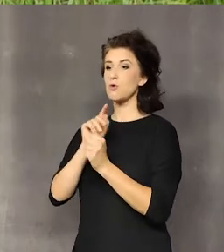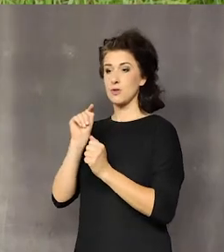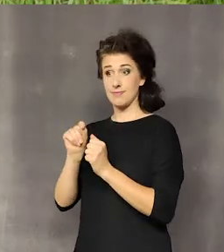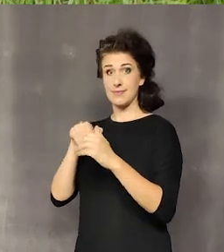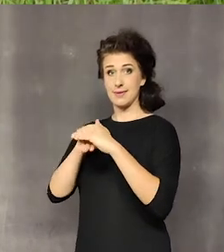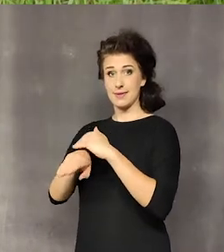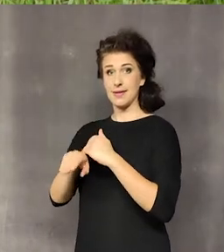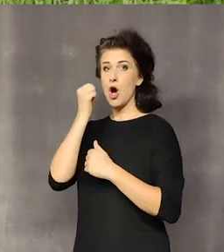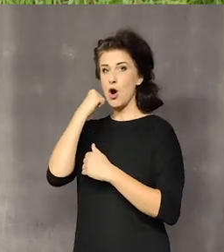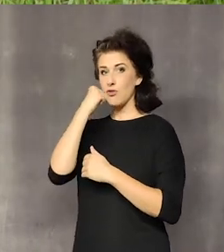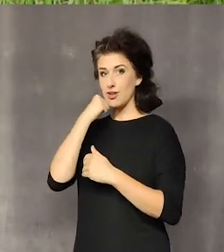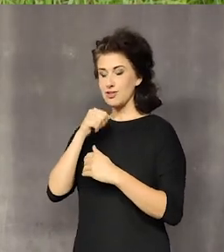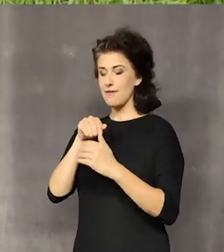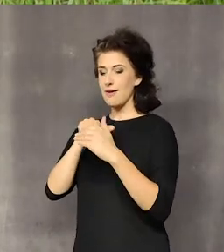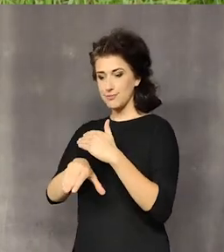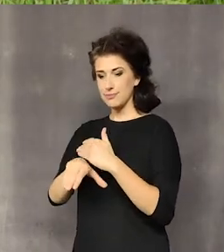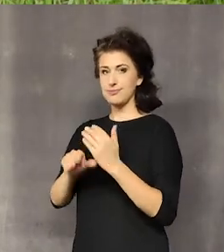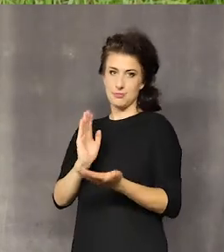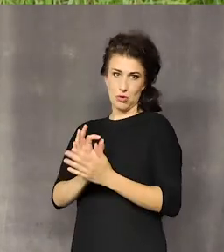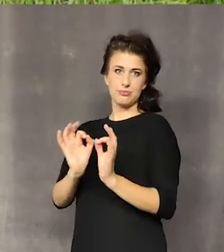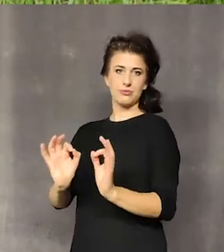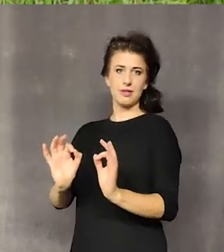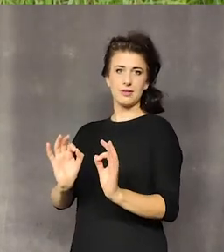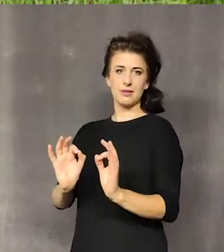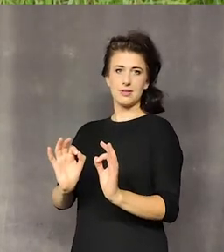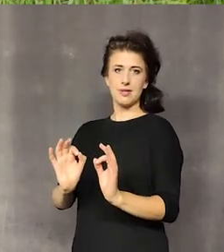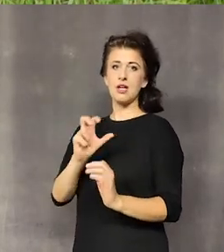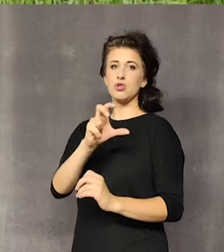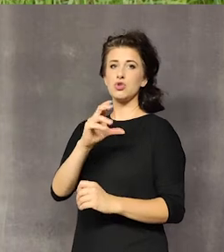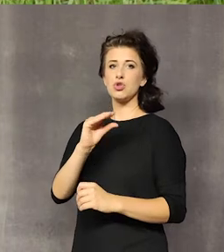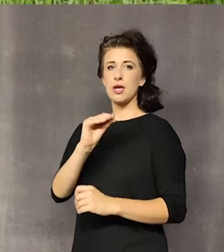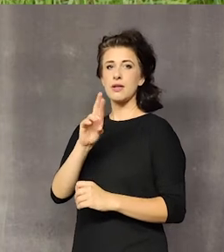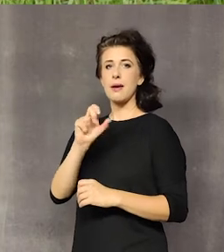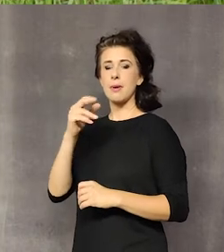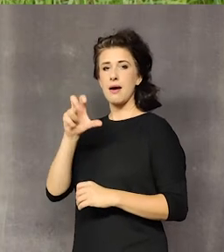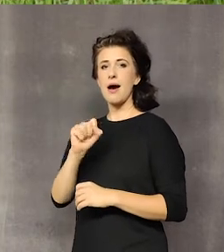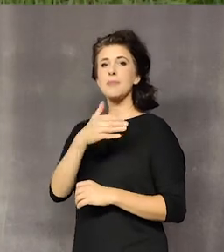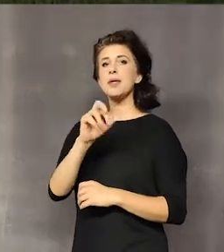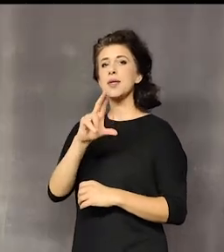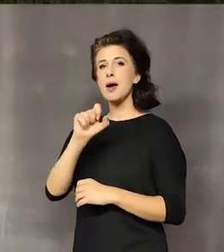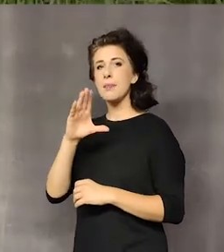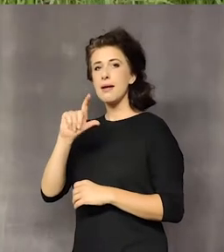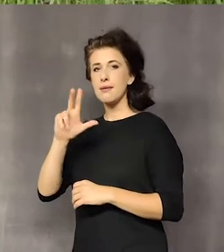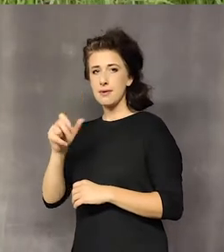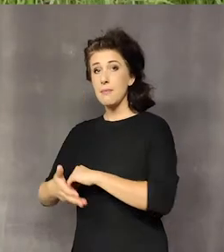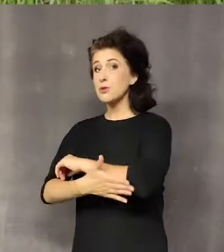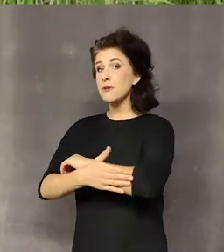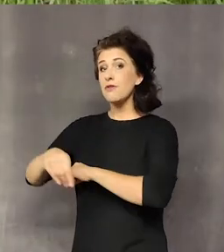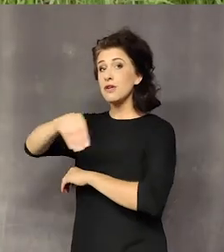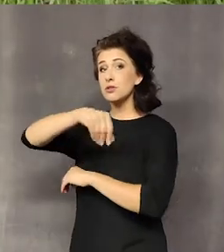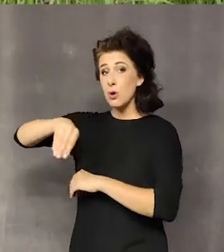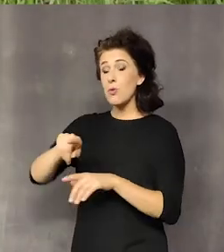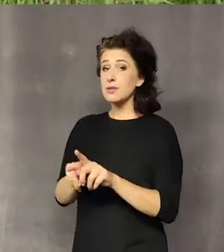Na przykład te owocowe możemy sobie zamrozić. Owoce szaremchy bardzo ładnie się mrożą. Mirabelka tak samo. Podstawowe zioła,